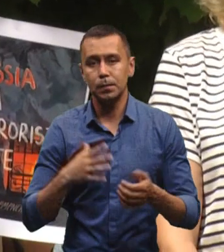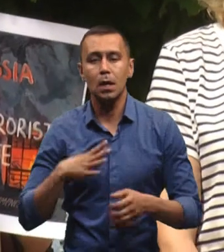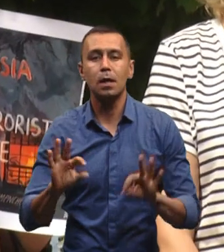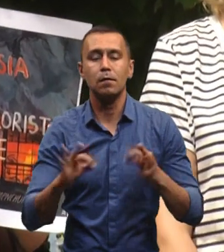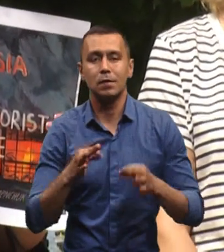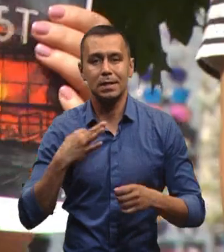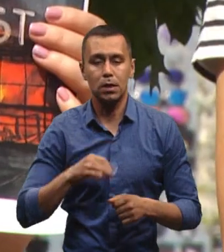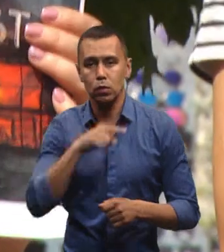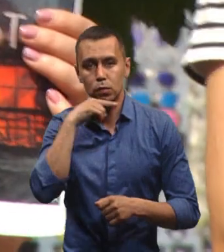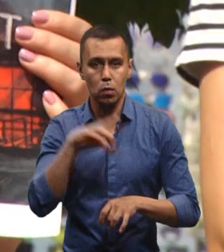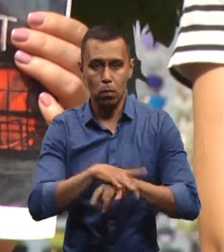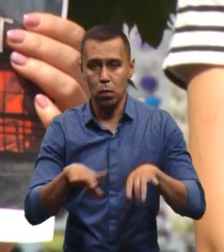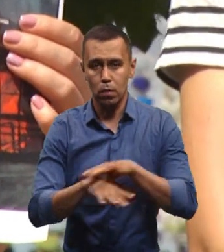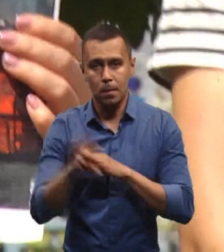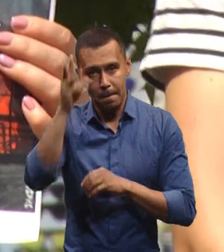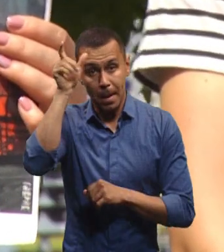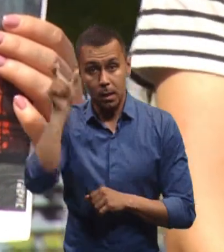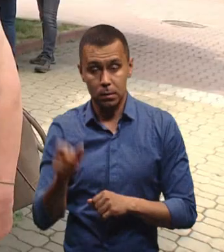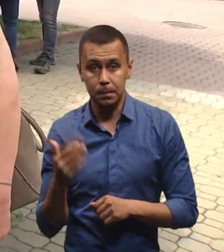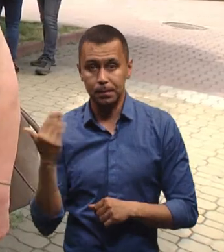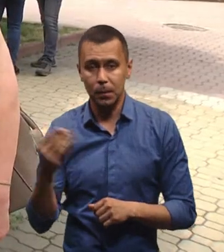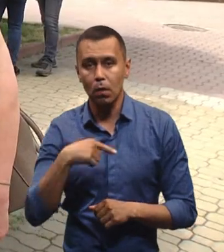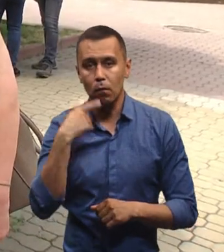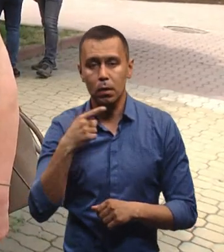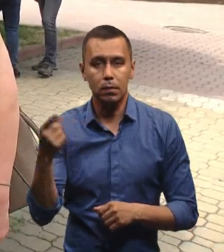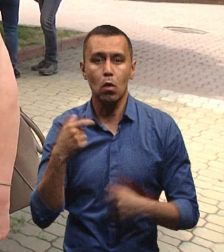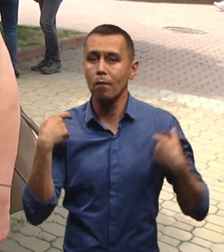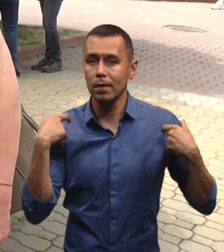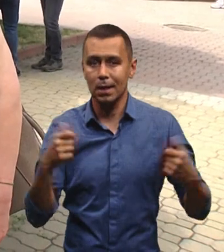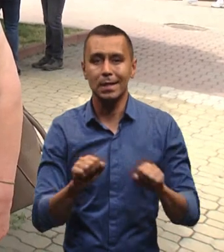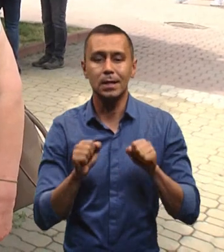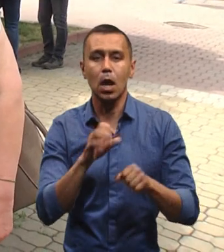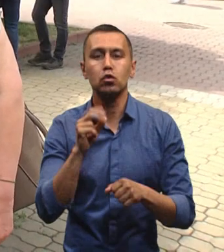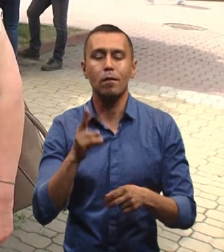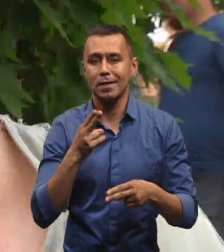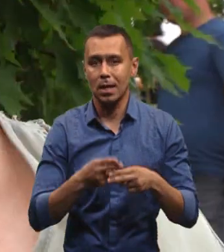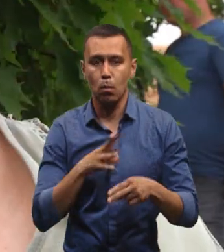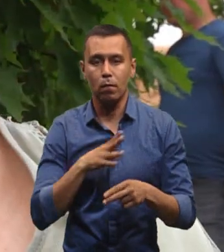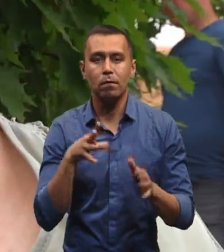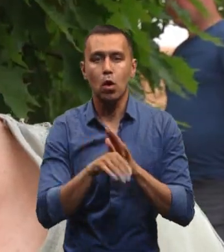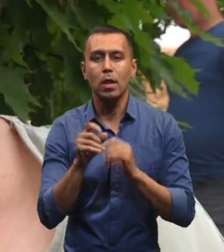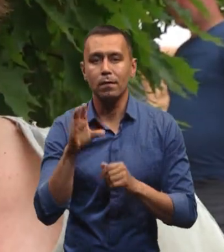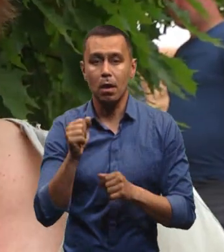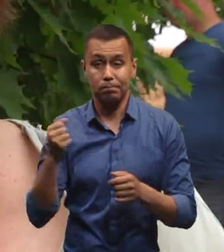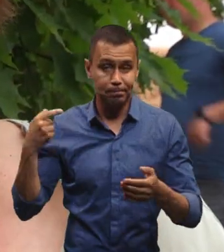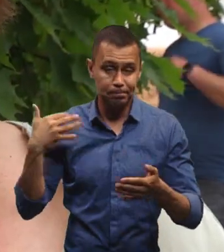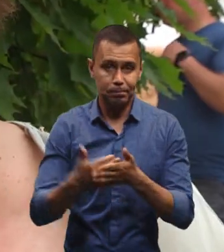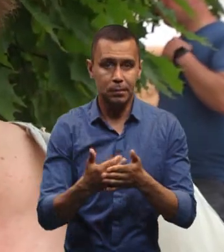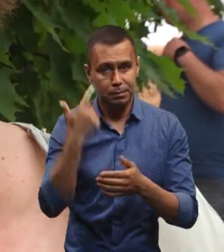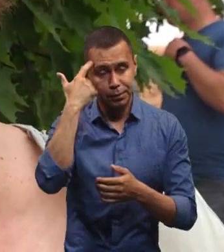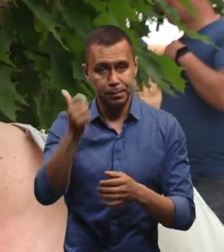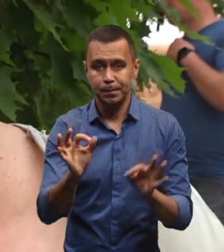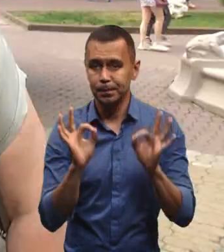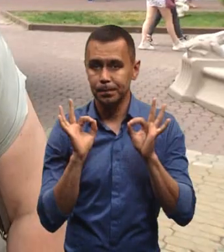на визволення сина з російського полону і хмельничанка Світлана. Говорить, він офіцер, захисник Азовсталі, був в Оленівці, і відтоді від сина немає